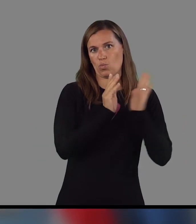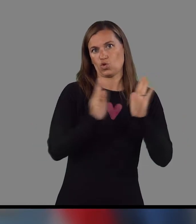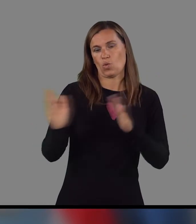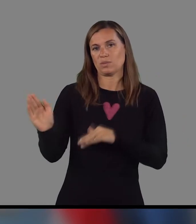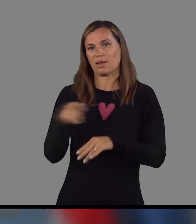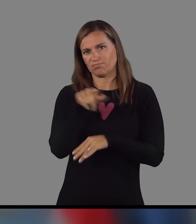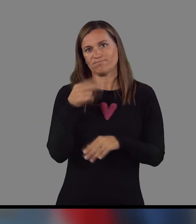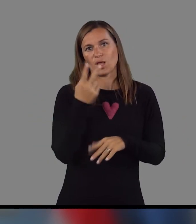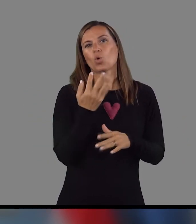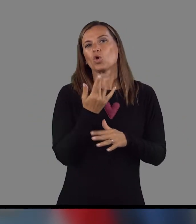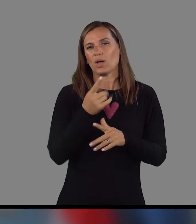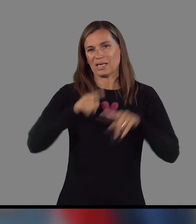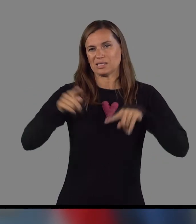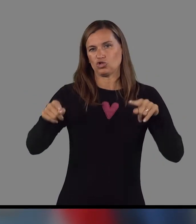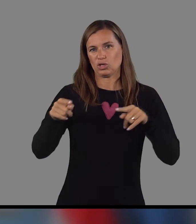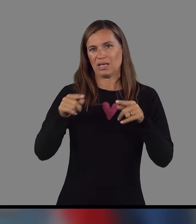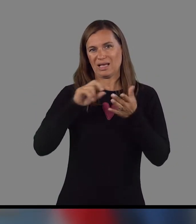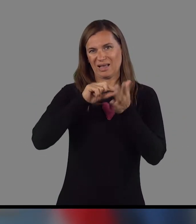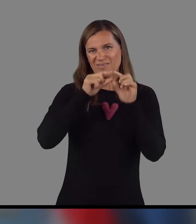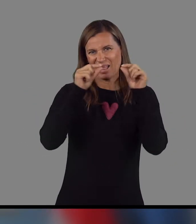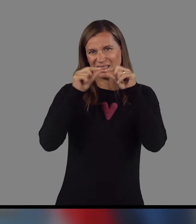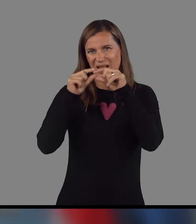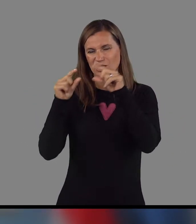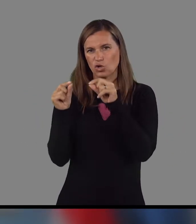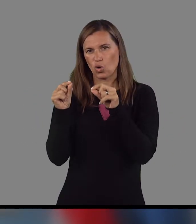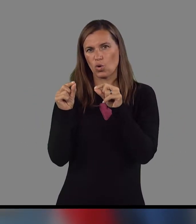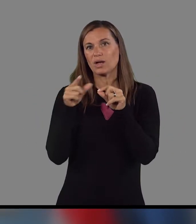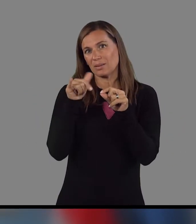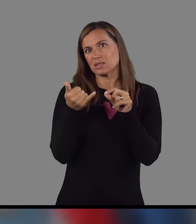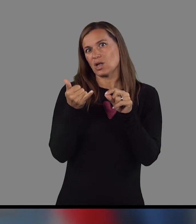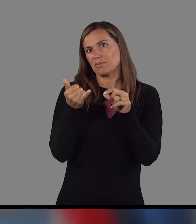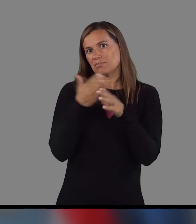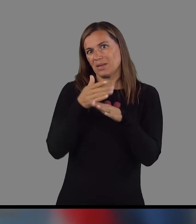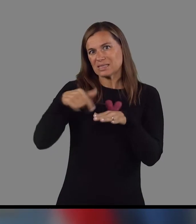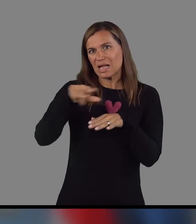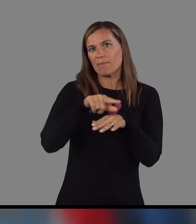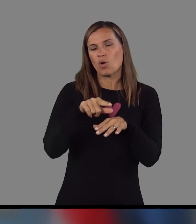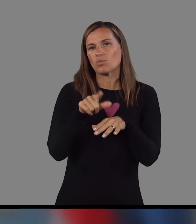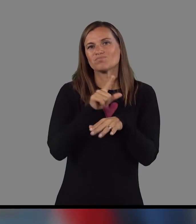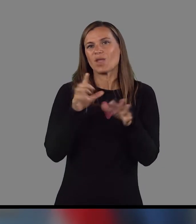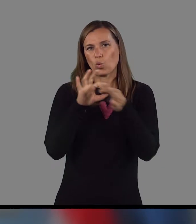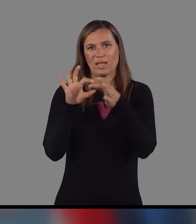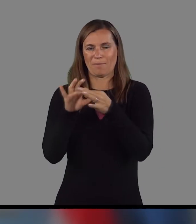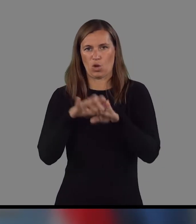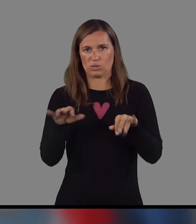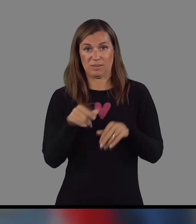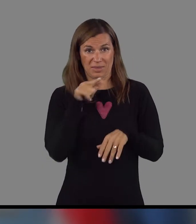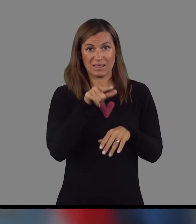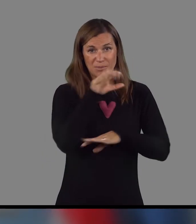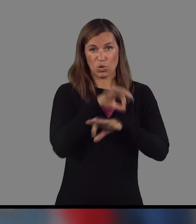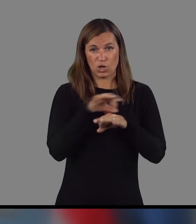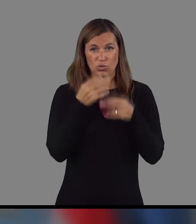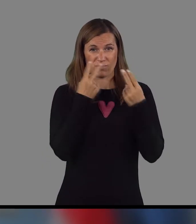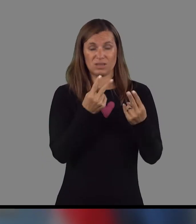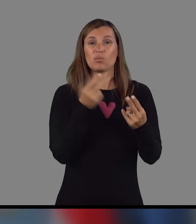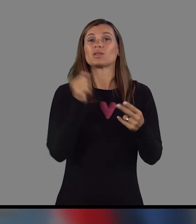koliko je teh različnih kvadratkov, ki se pa pravzaprav, če račem tujemo v računalniškem jeziku, med sabo vsi ne pogovarjajo. Tako da vidimo na tem pilotnem projektu,